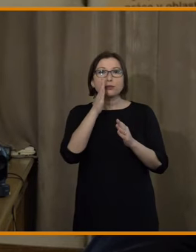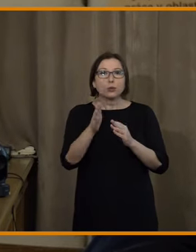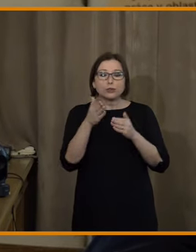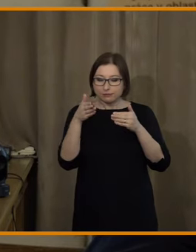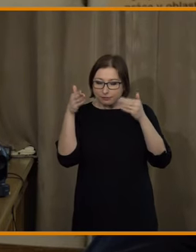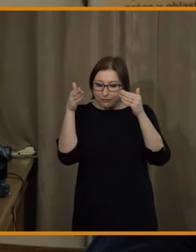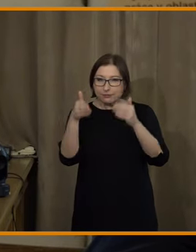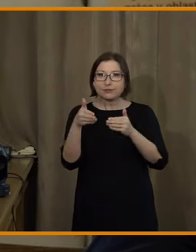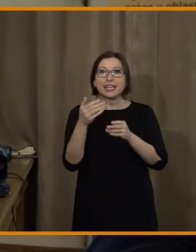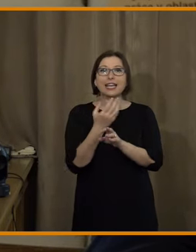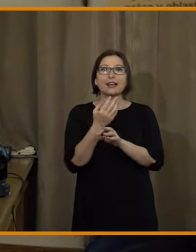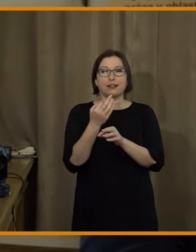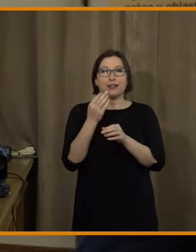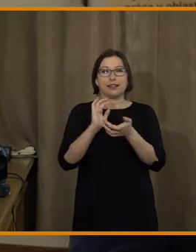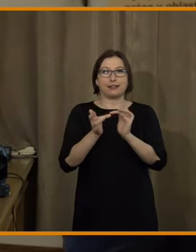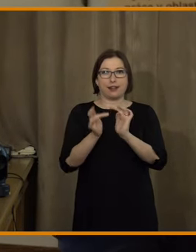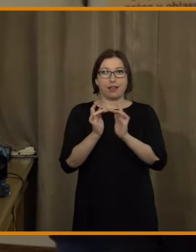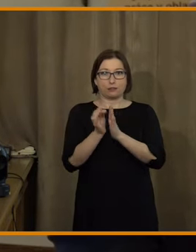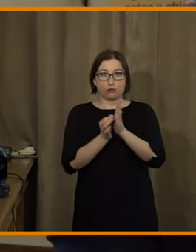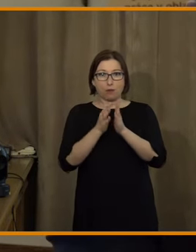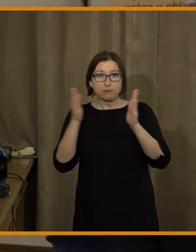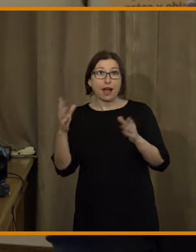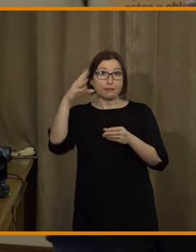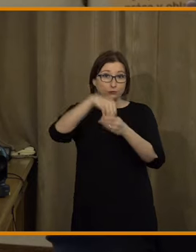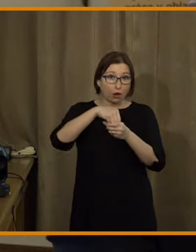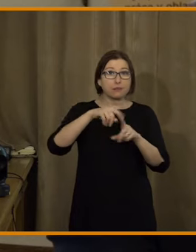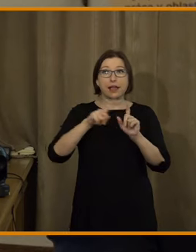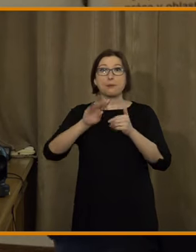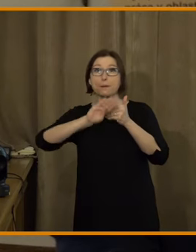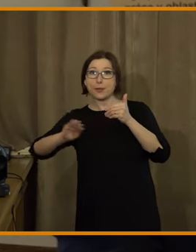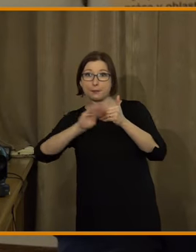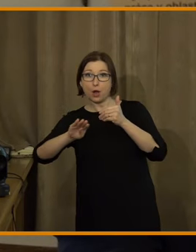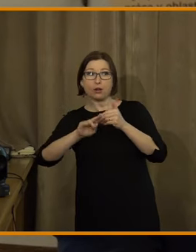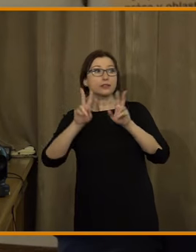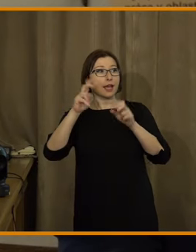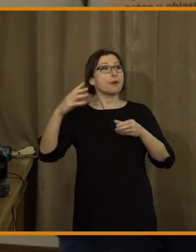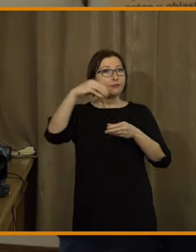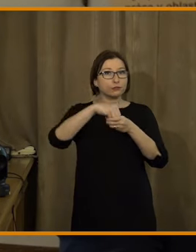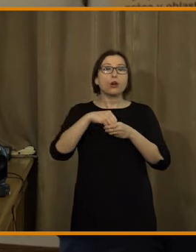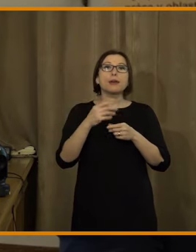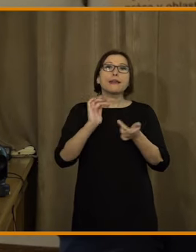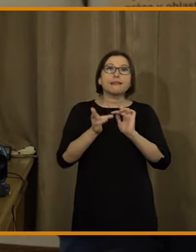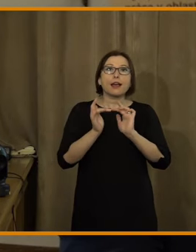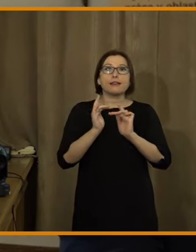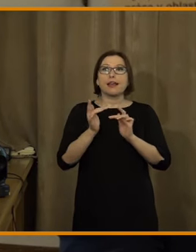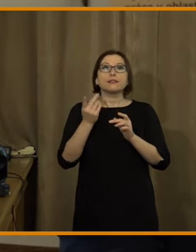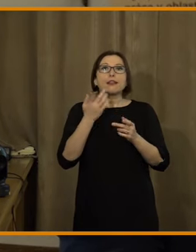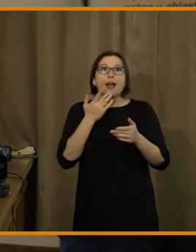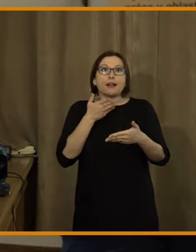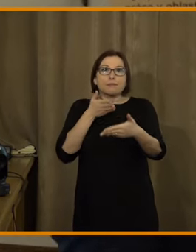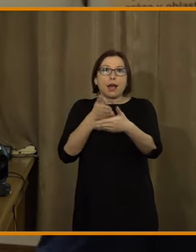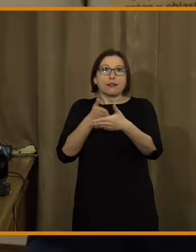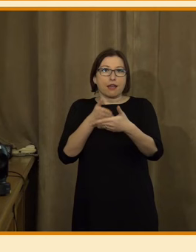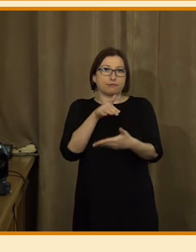nazvaný digitální doba in nebo out, kde se chceme věnovat zejména fenoménu digitálního vyloučení.